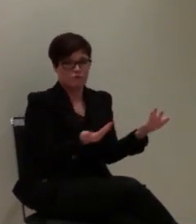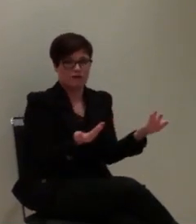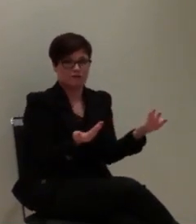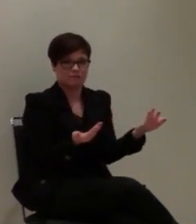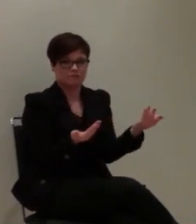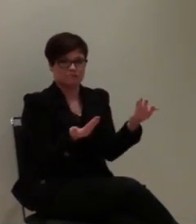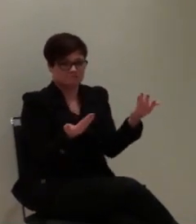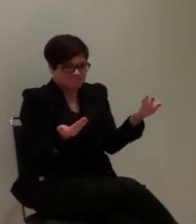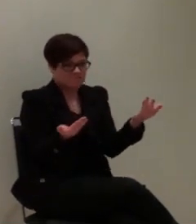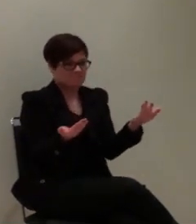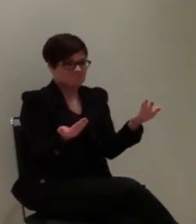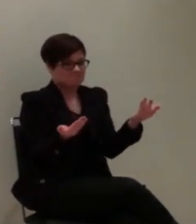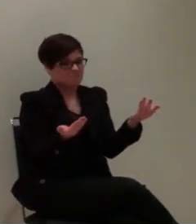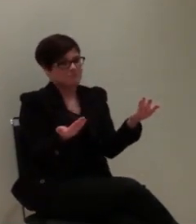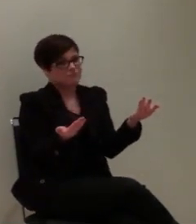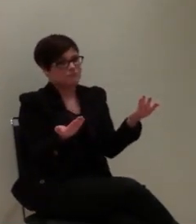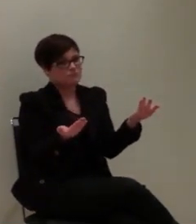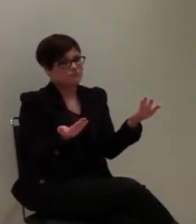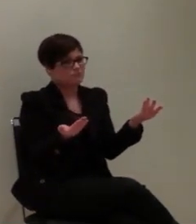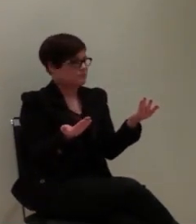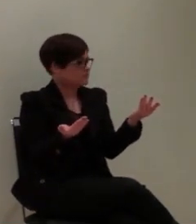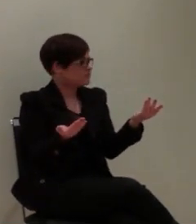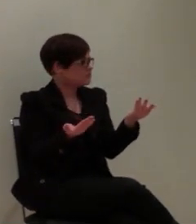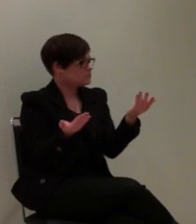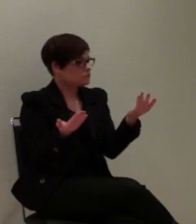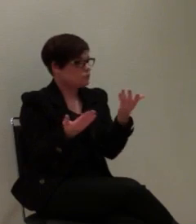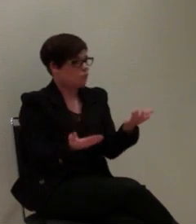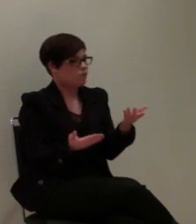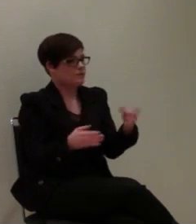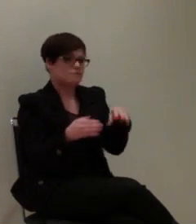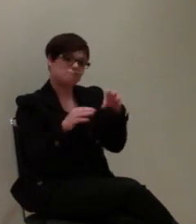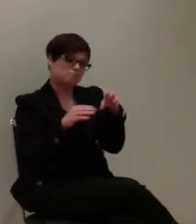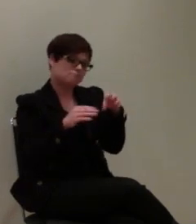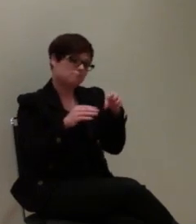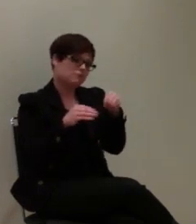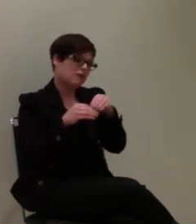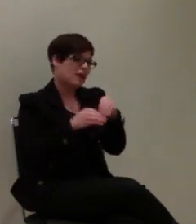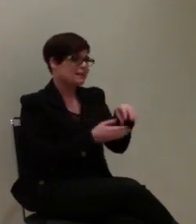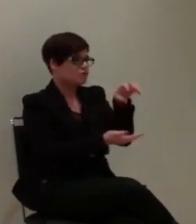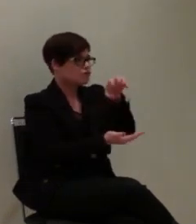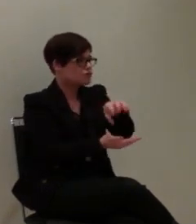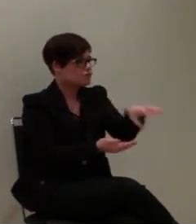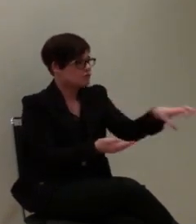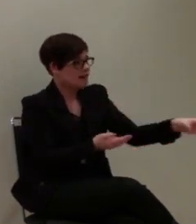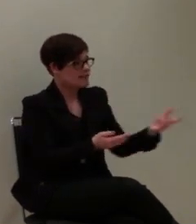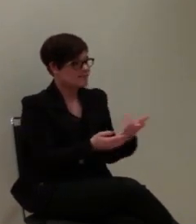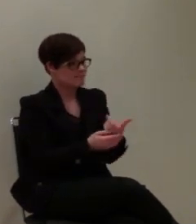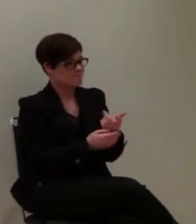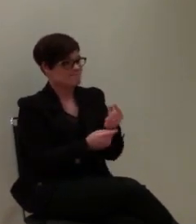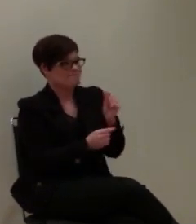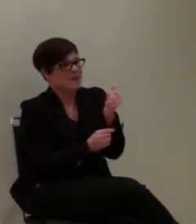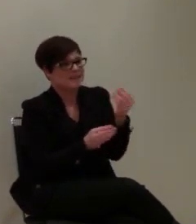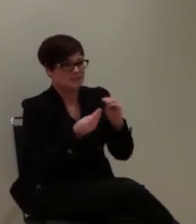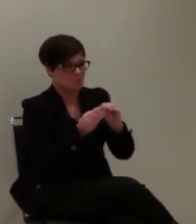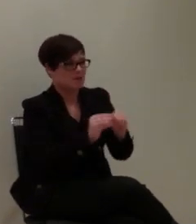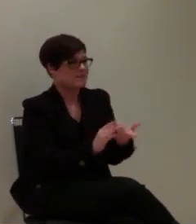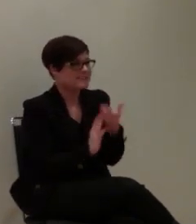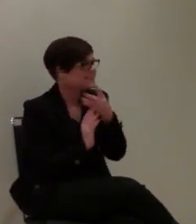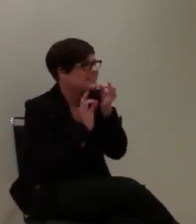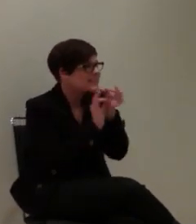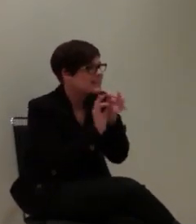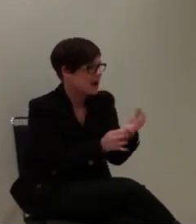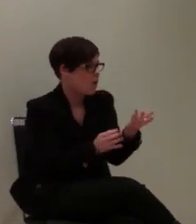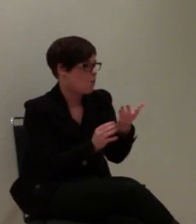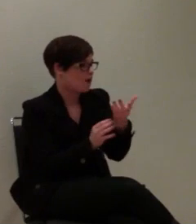auch so, das, wo es den Leitstellen am ärgsten am Schuh drückt, ist nämlich diese Ungenauigkeit